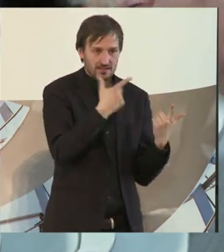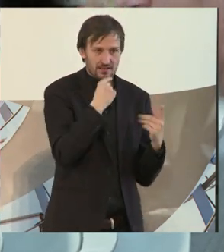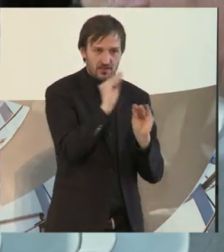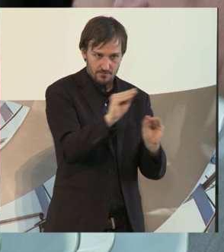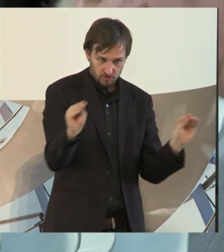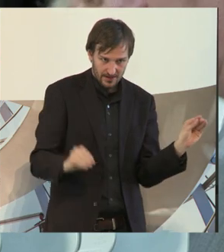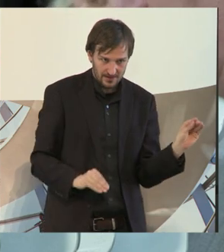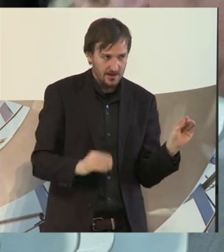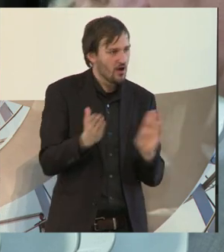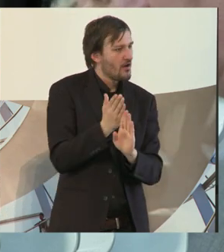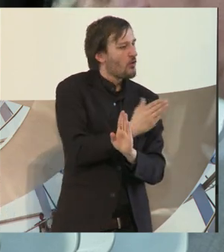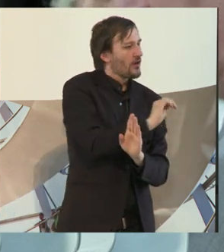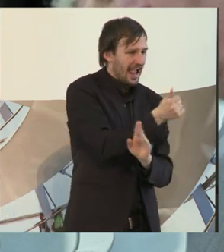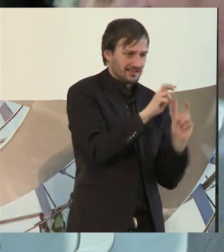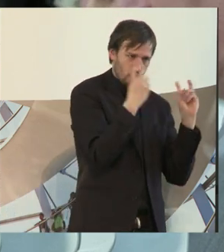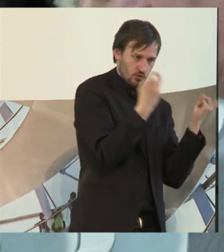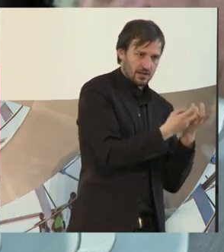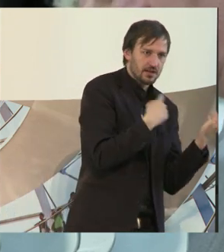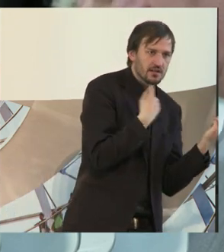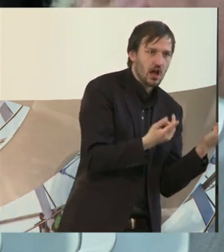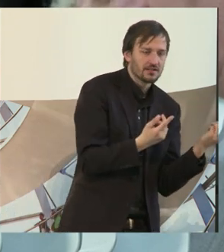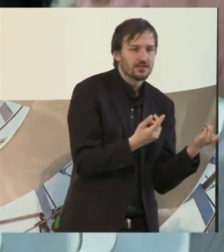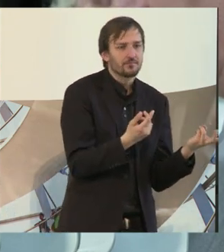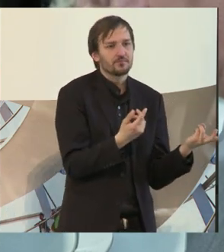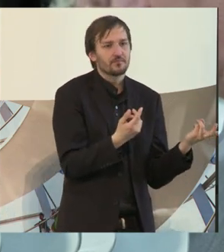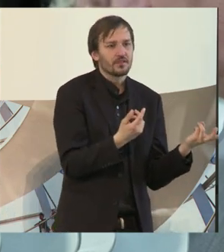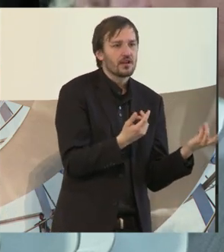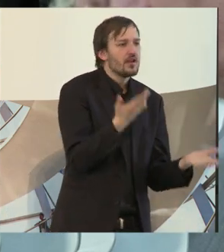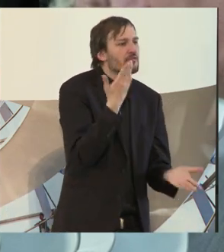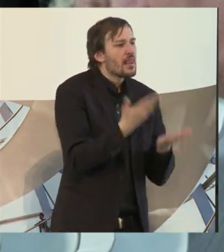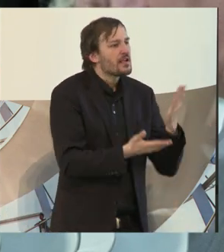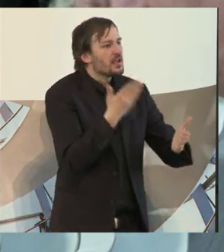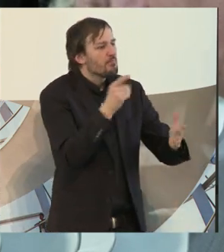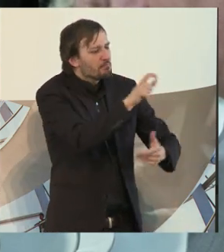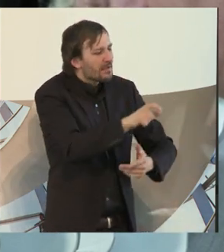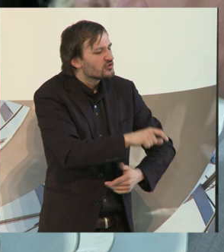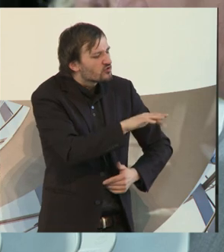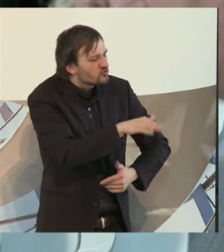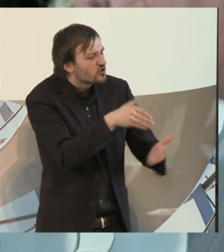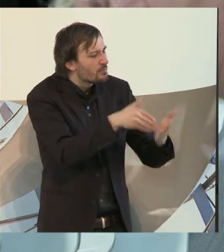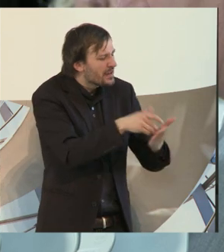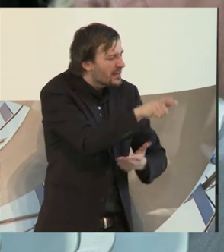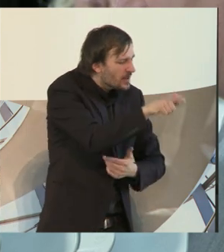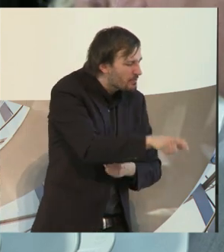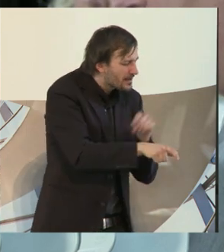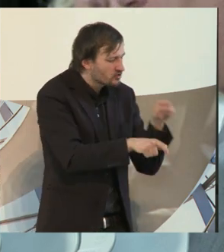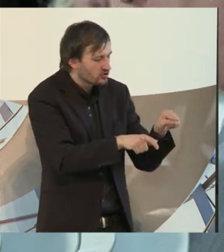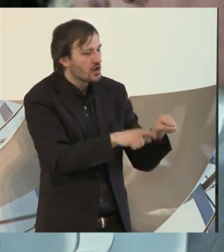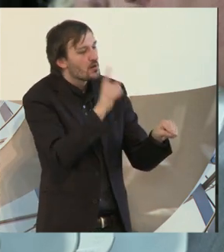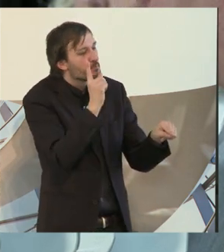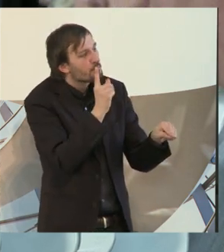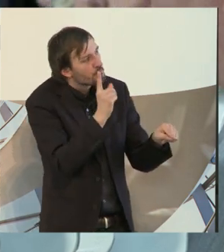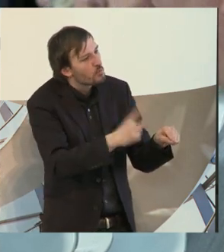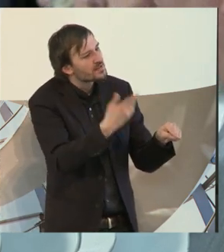in der ersten Runde haben wir gesagt, vielleicht kann so ein behinderter Mensch auch, oder behinderte Menschen müssen mehr wieder